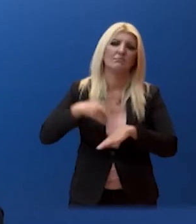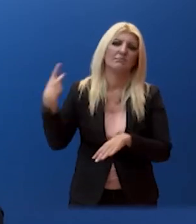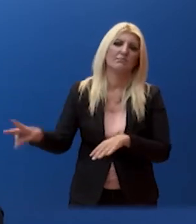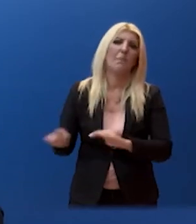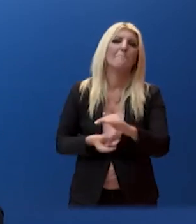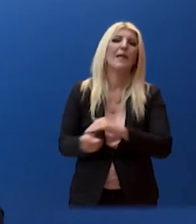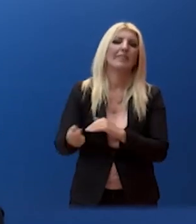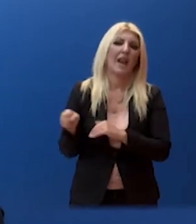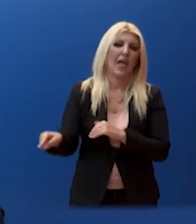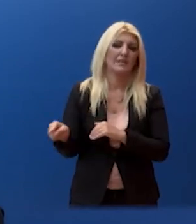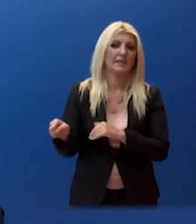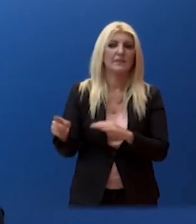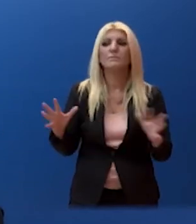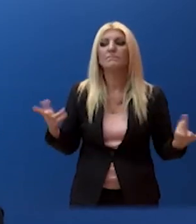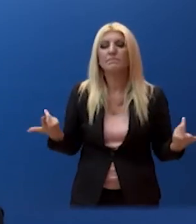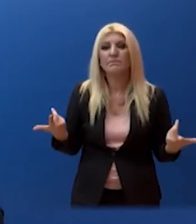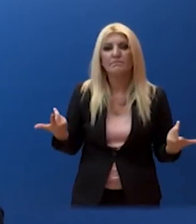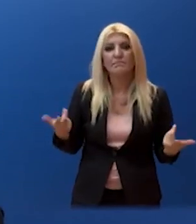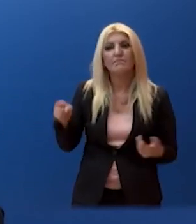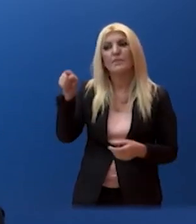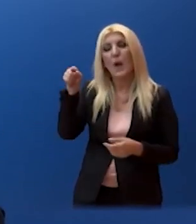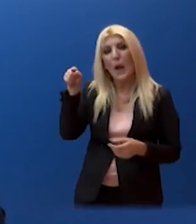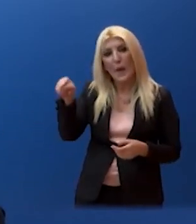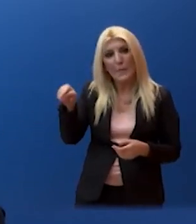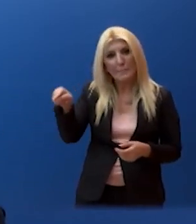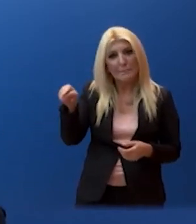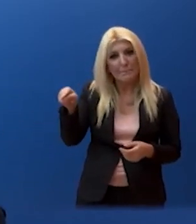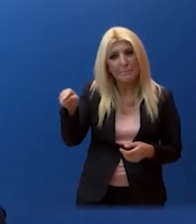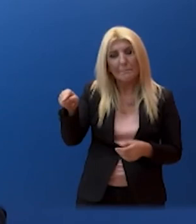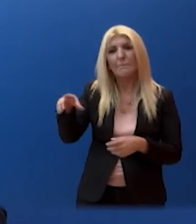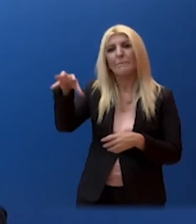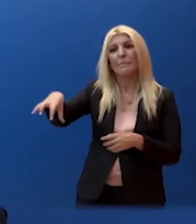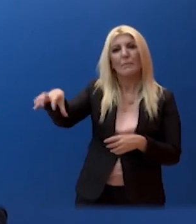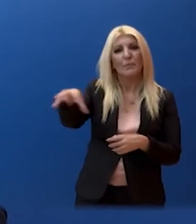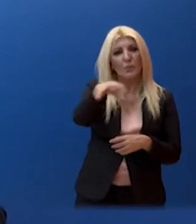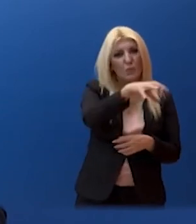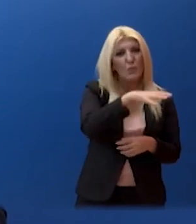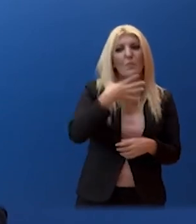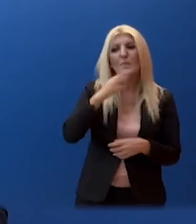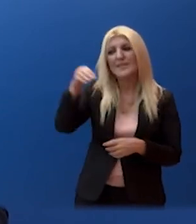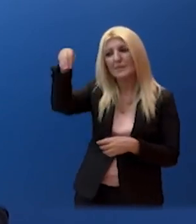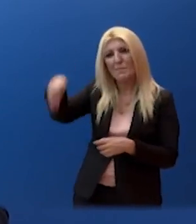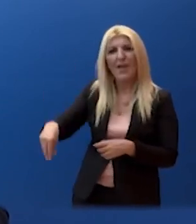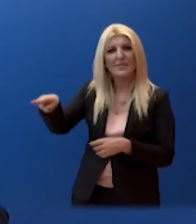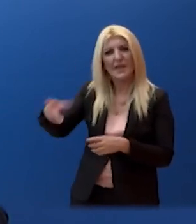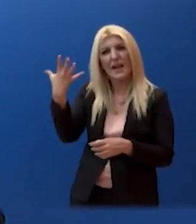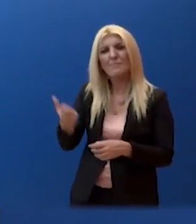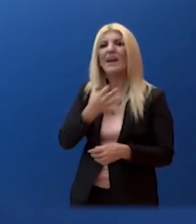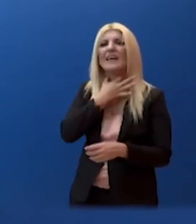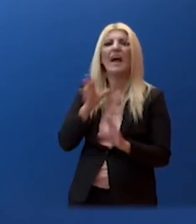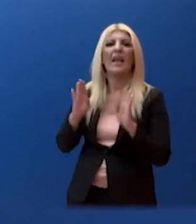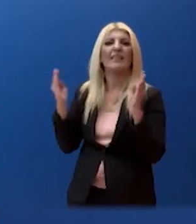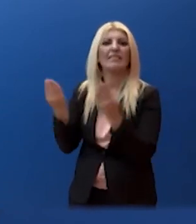δυνατότητα στις δομές να υπάρχουν ΕΜΕΘ προκειμένου να ανασάνουν τα νοσοκομεία από αυτό το πρόβλημα. Αυτό είναι το ένα.